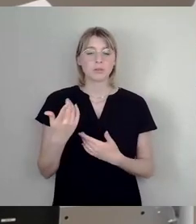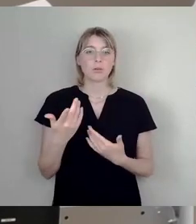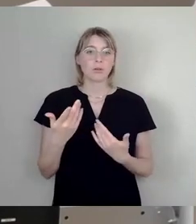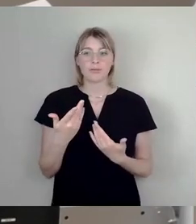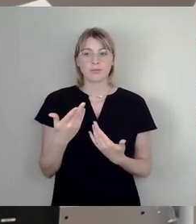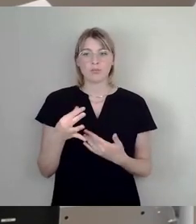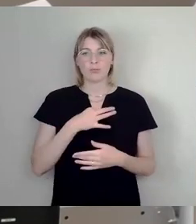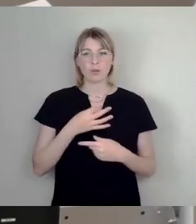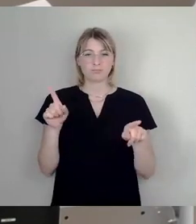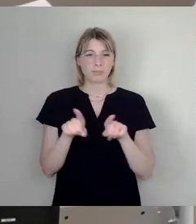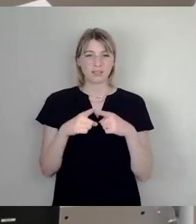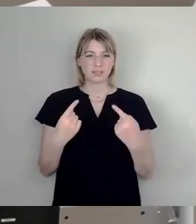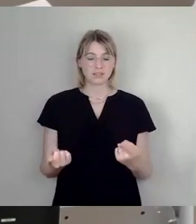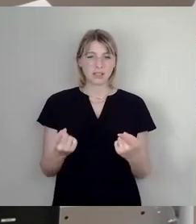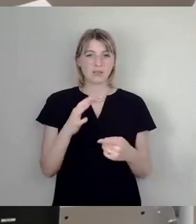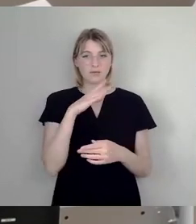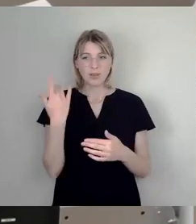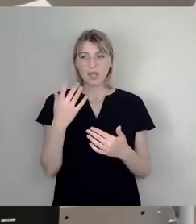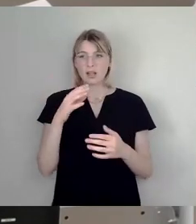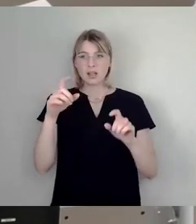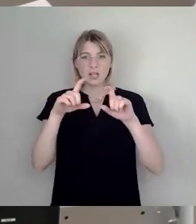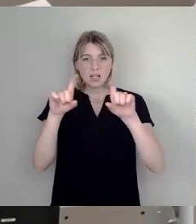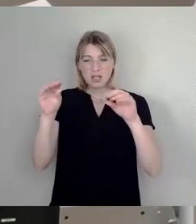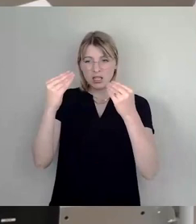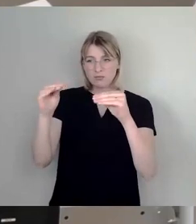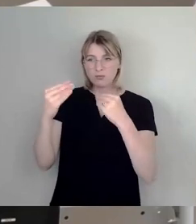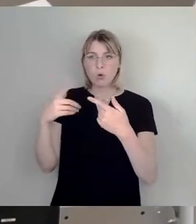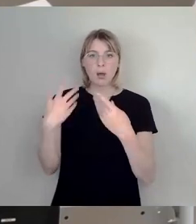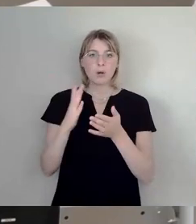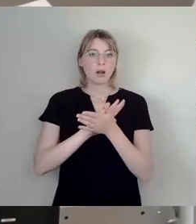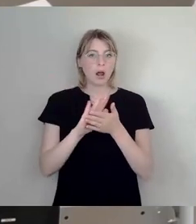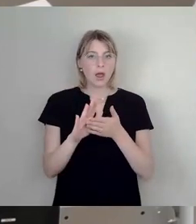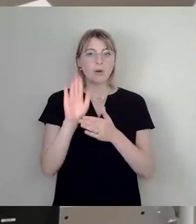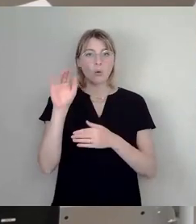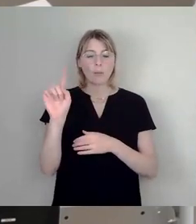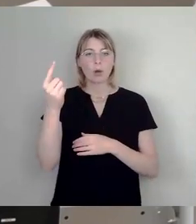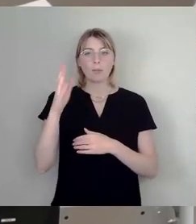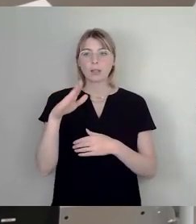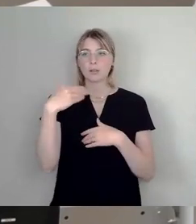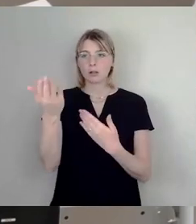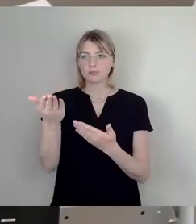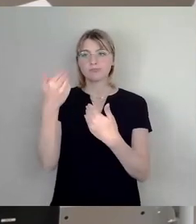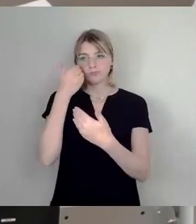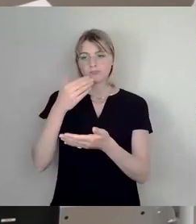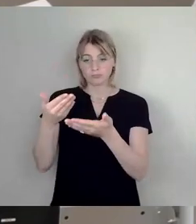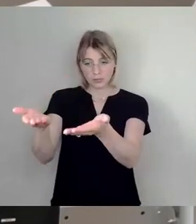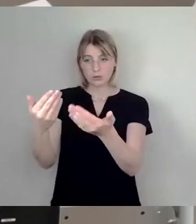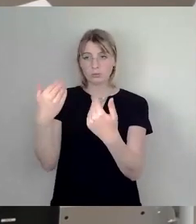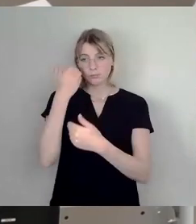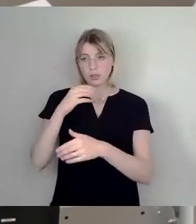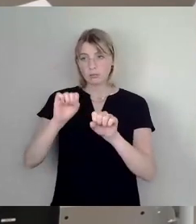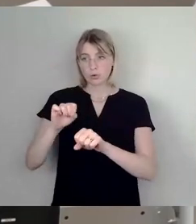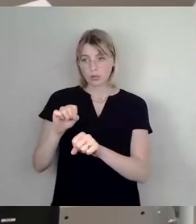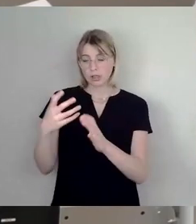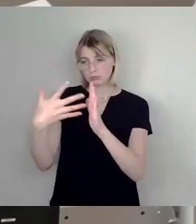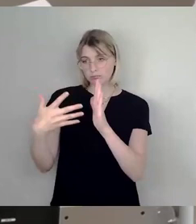Anregungen gekommen sind, die sind pauschal dann alle dem Oberbürgermeister auf den Tisch gelegt worden. Er möge bitte die Möglichkeiten der Umsetzung prüfen,